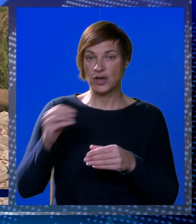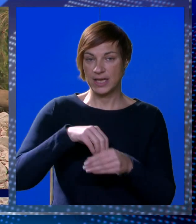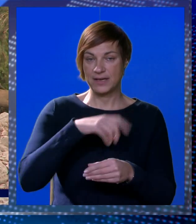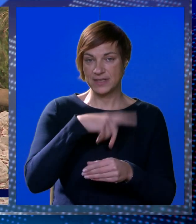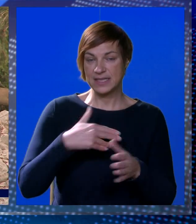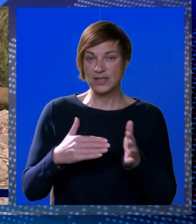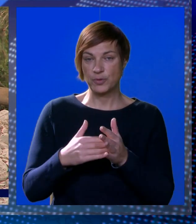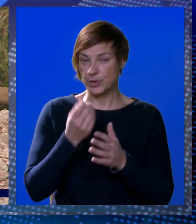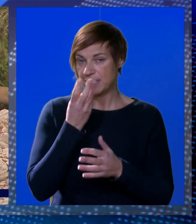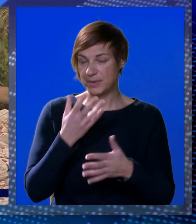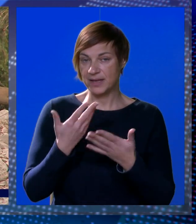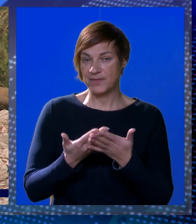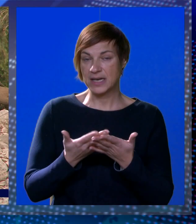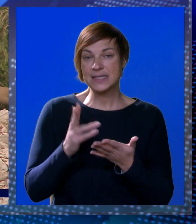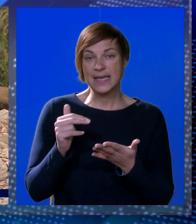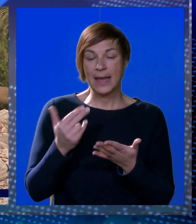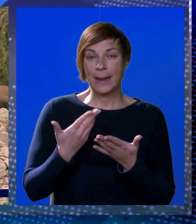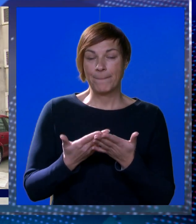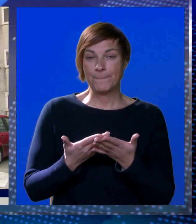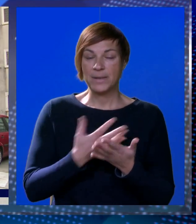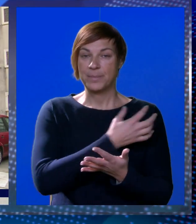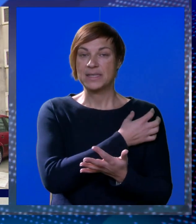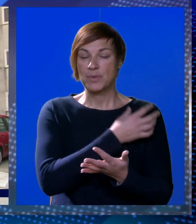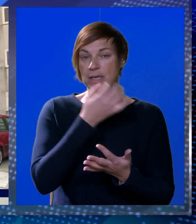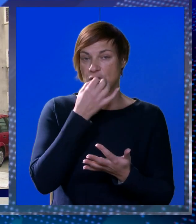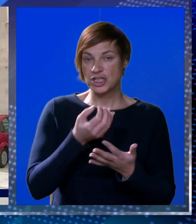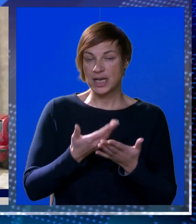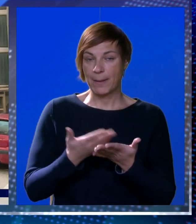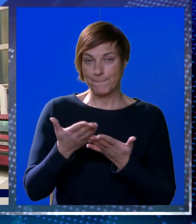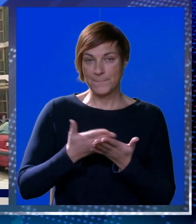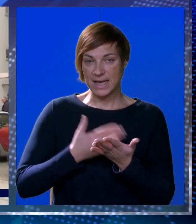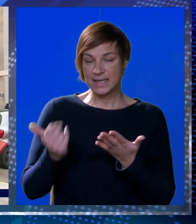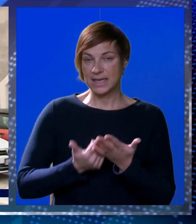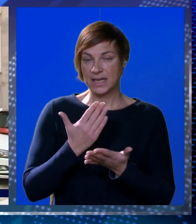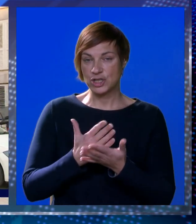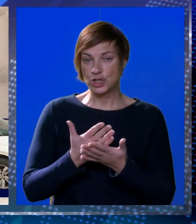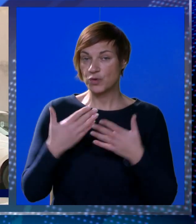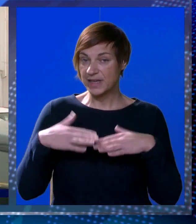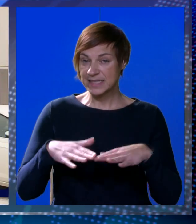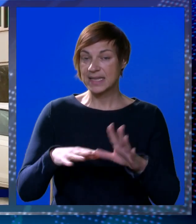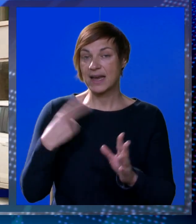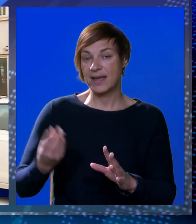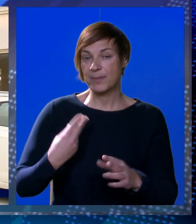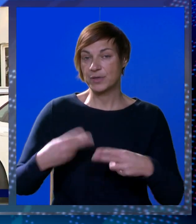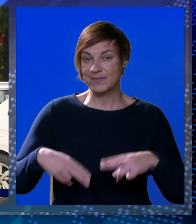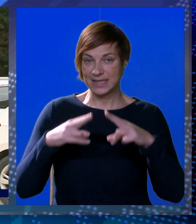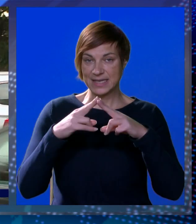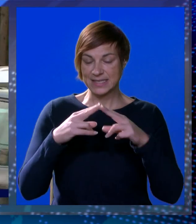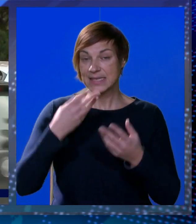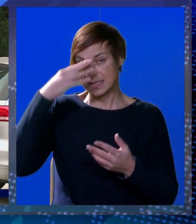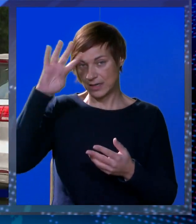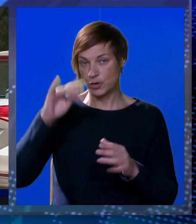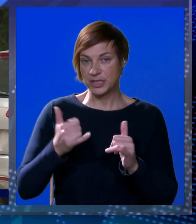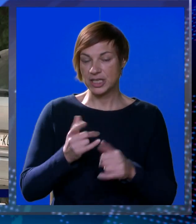Investitor pak potrebne informacije očito ima, pa smo gradonačelnika upitali i planirali još uvijek stanare doista i pozvati na